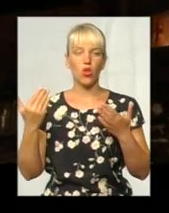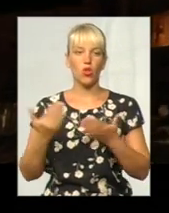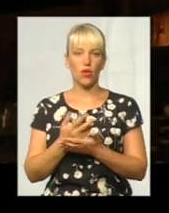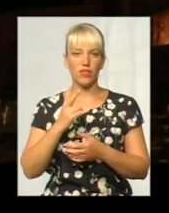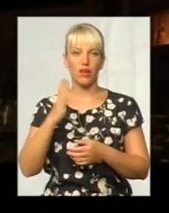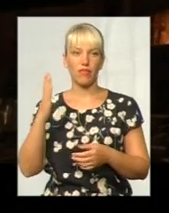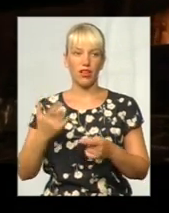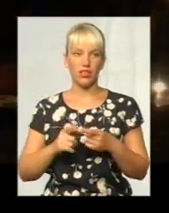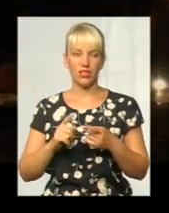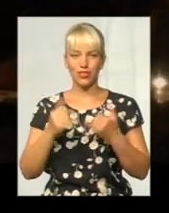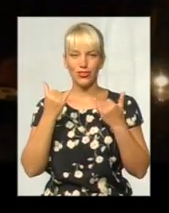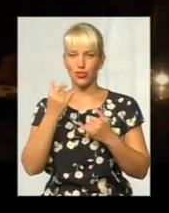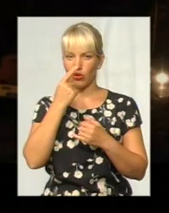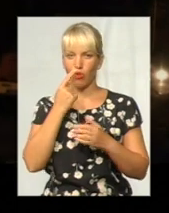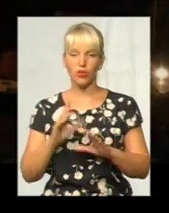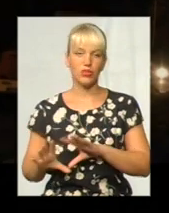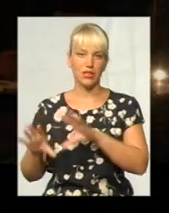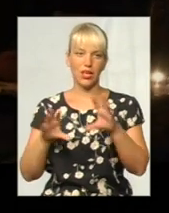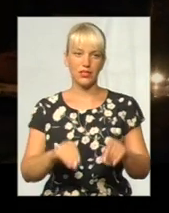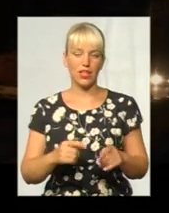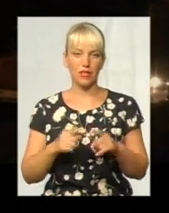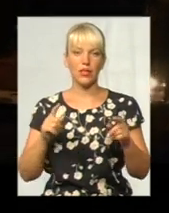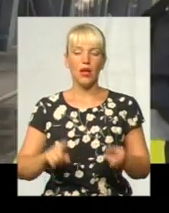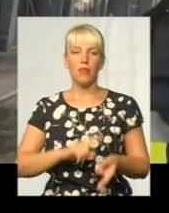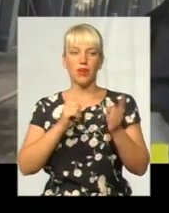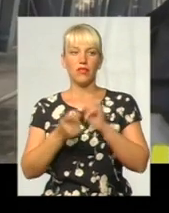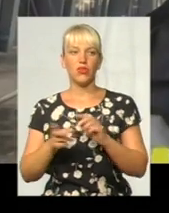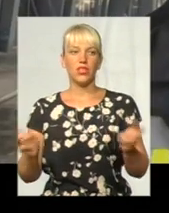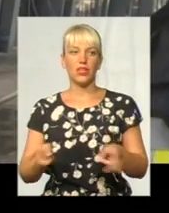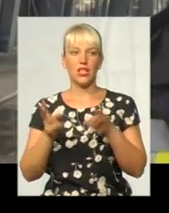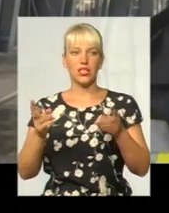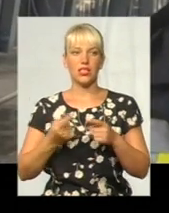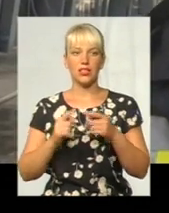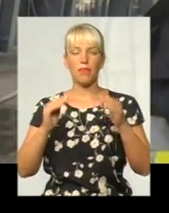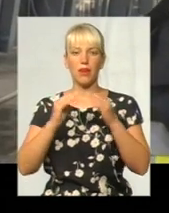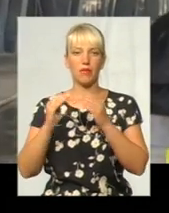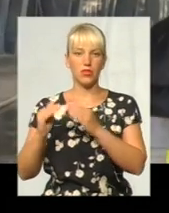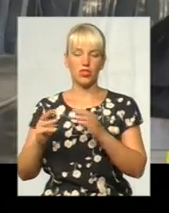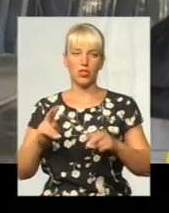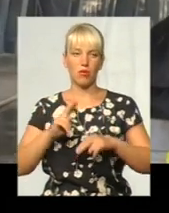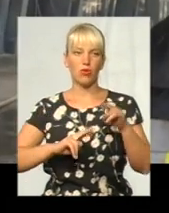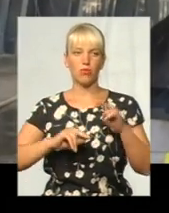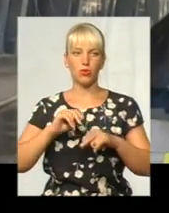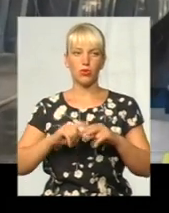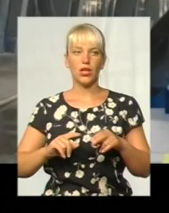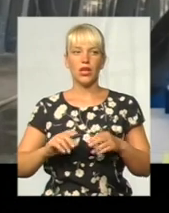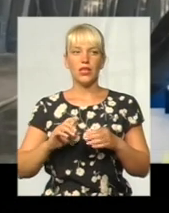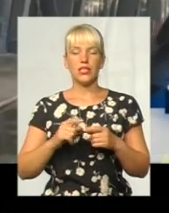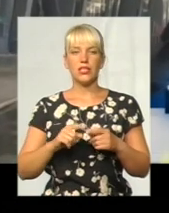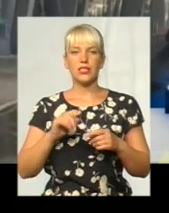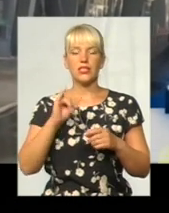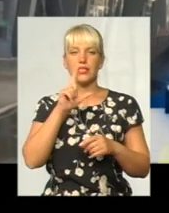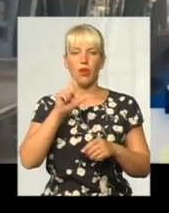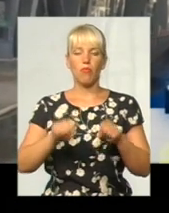через пожежу у сусідній торгівельно-виродничій споруді перетворились майже на згарищі. Дані приміщення побудовані з порушенням правил пожежної